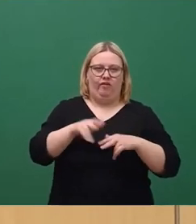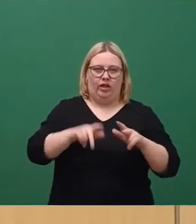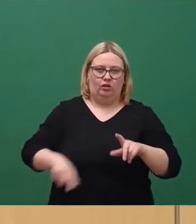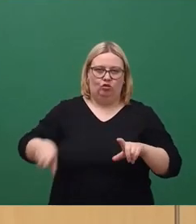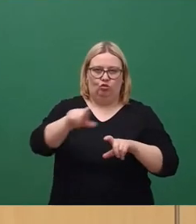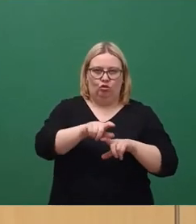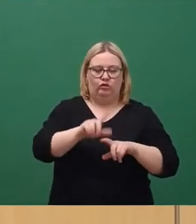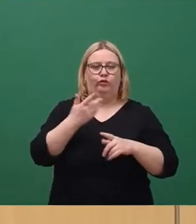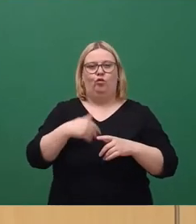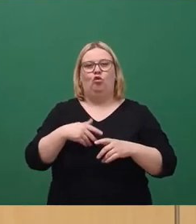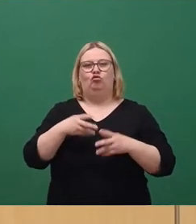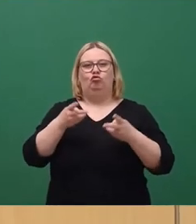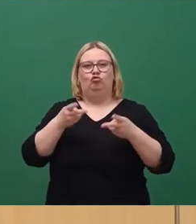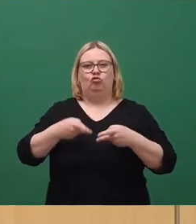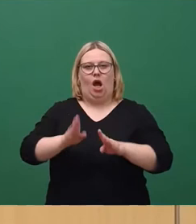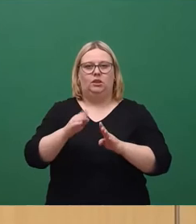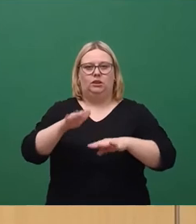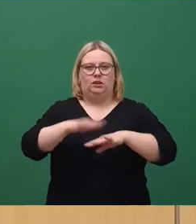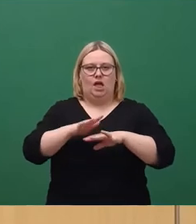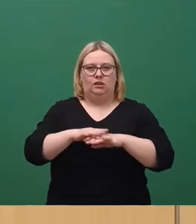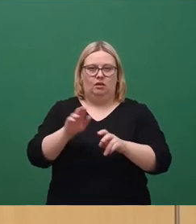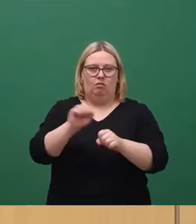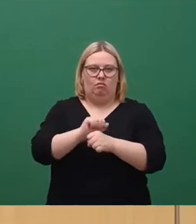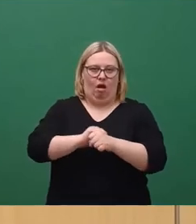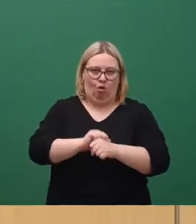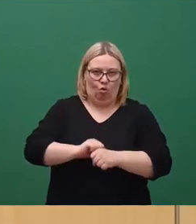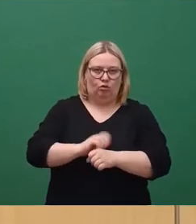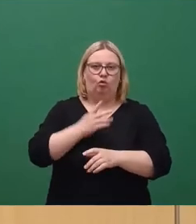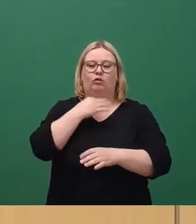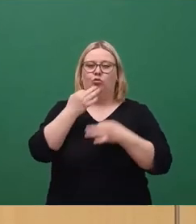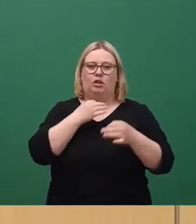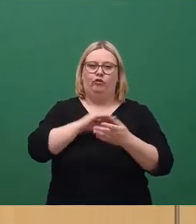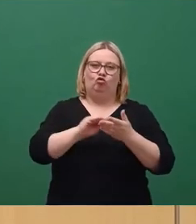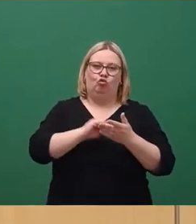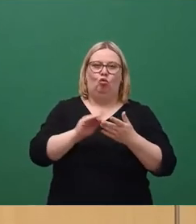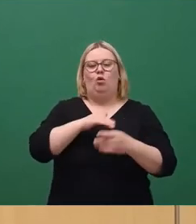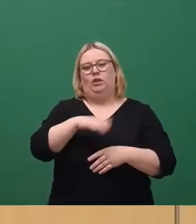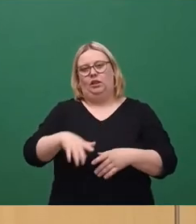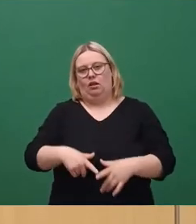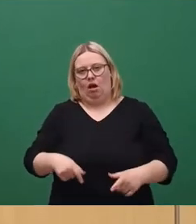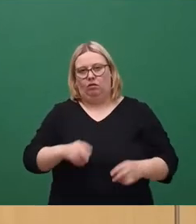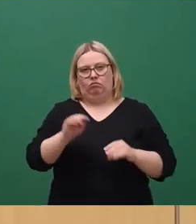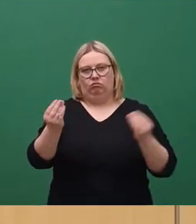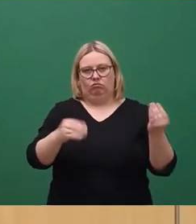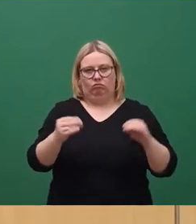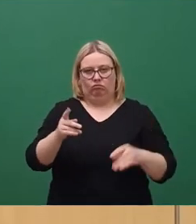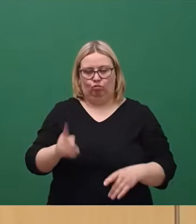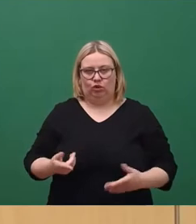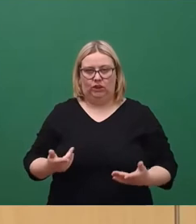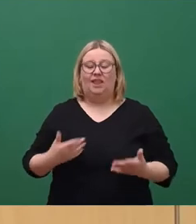und den nach wie vor hohen Investitionsbedarf in Schulen und Kitas unserer Stadt. Da in diesem